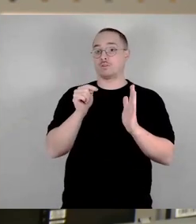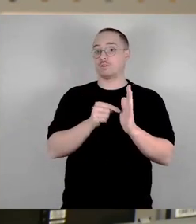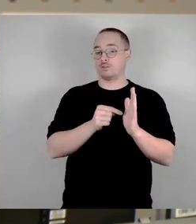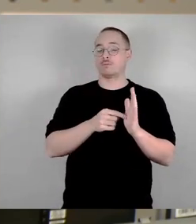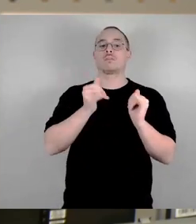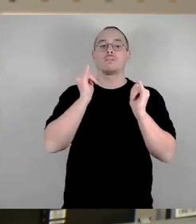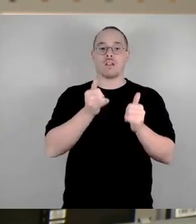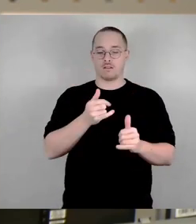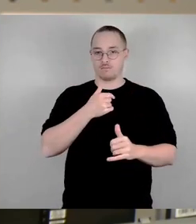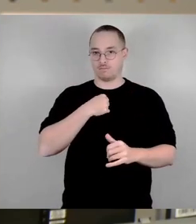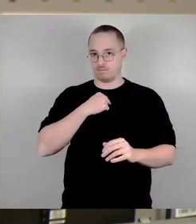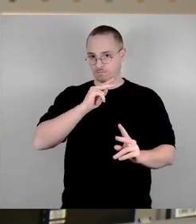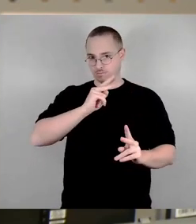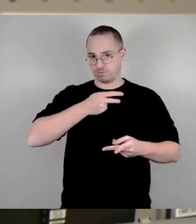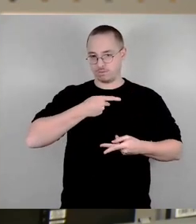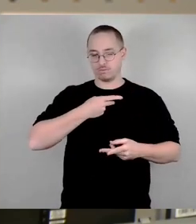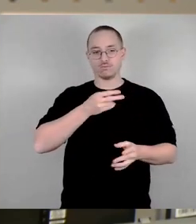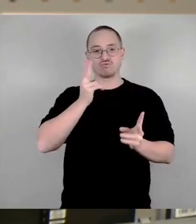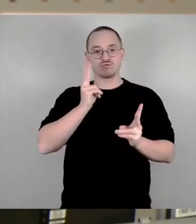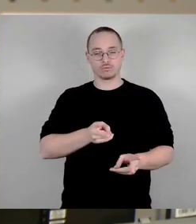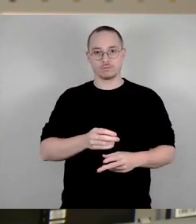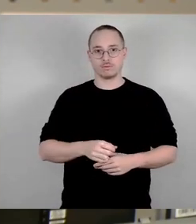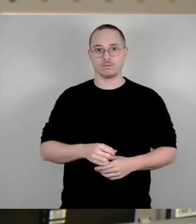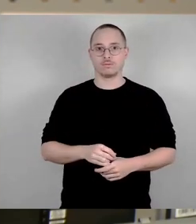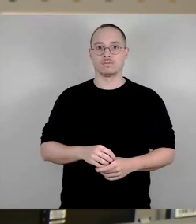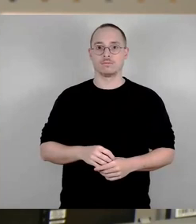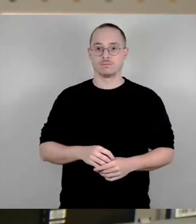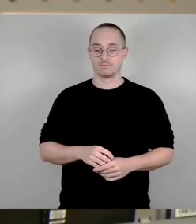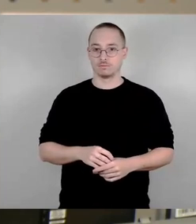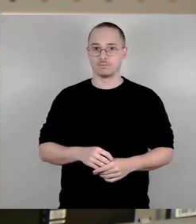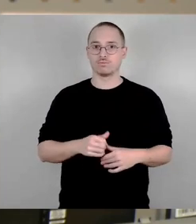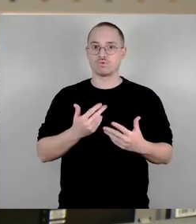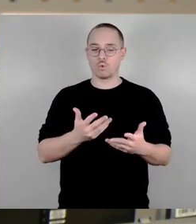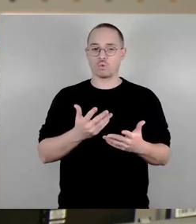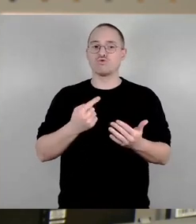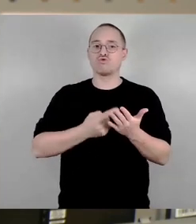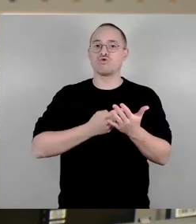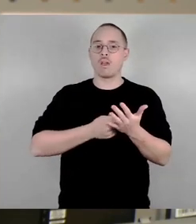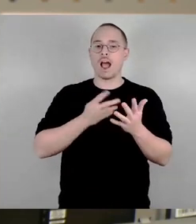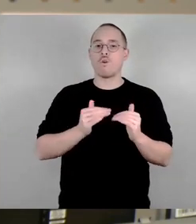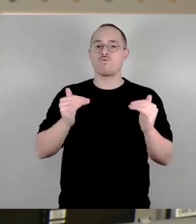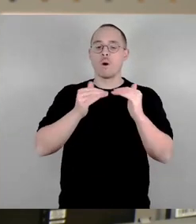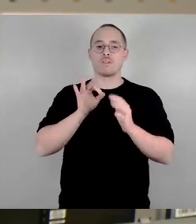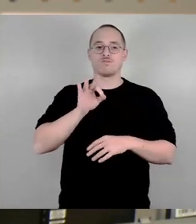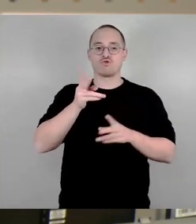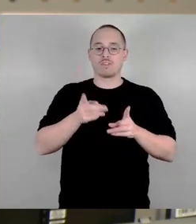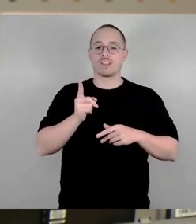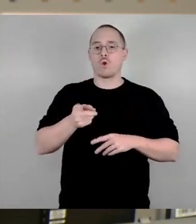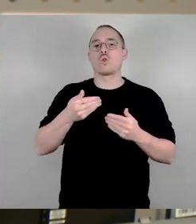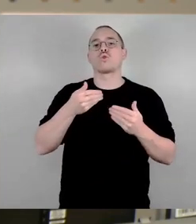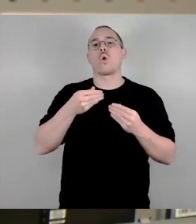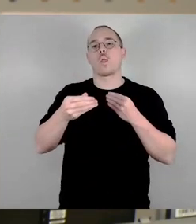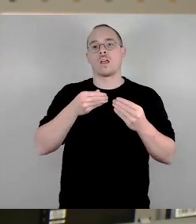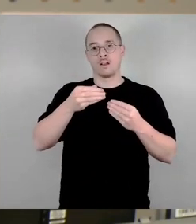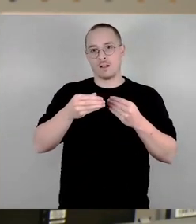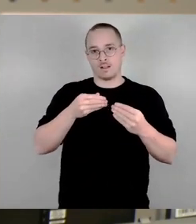Grundsteuerreform insgesamt das Steueraufkommen für die Stadt neutral ausfallen soll. Das ist ein breites